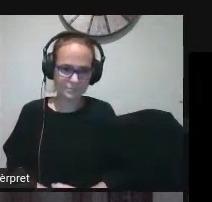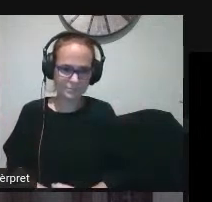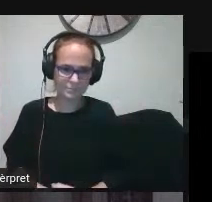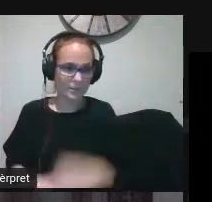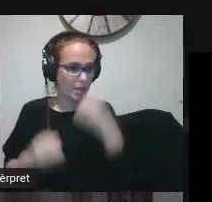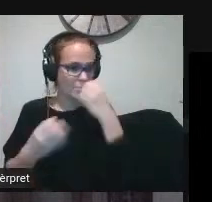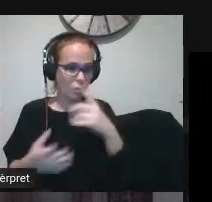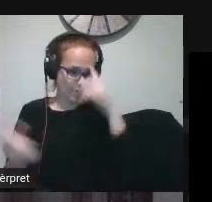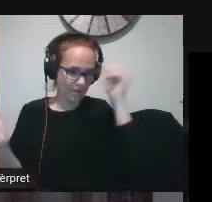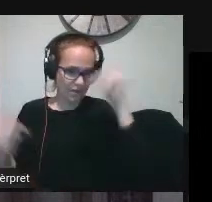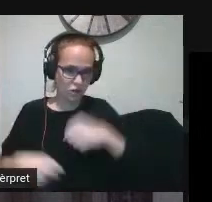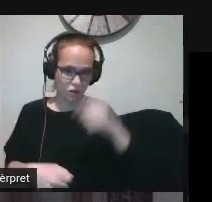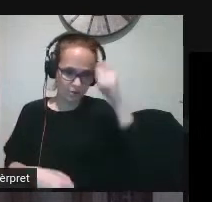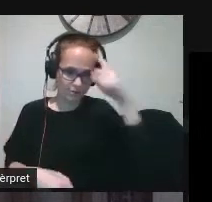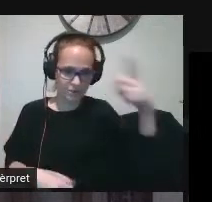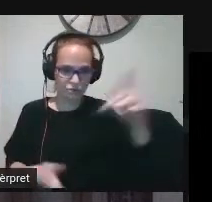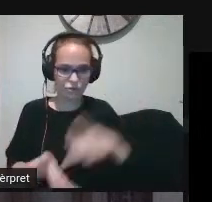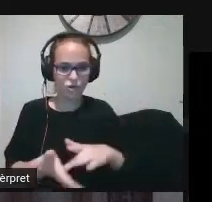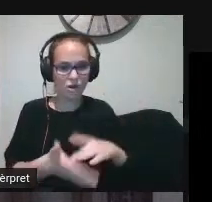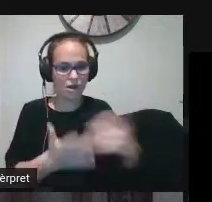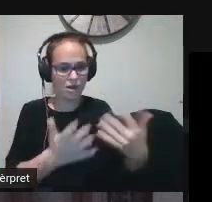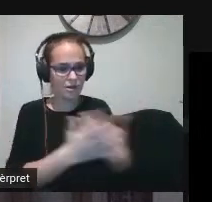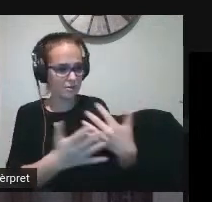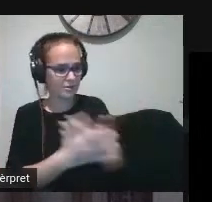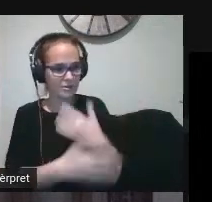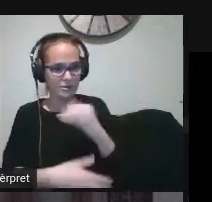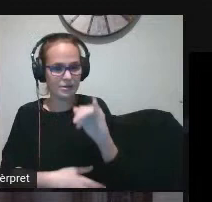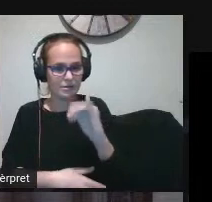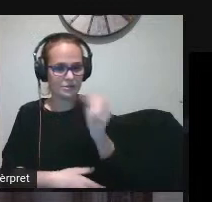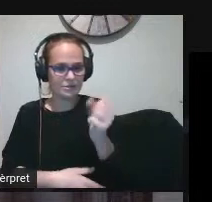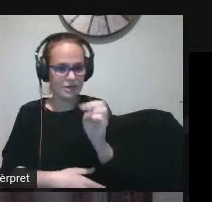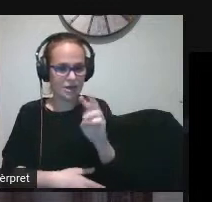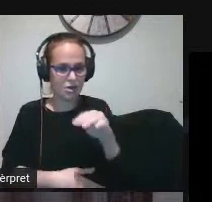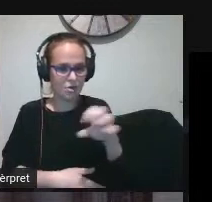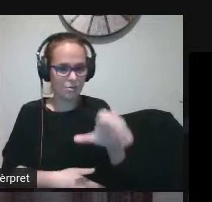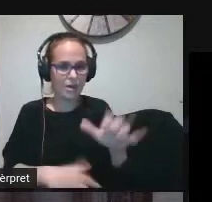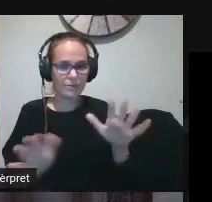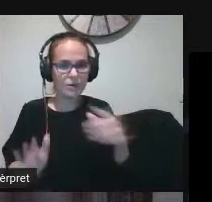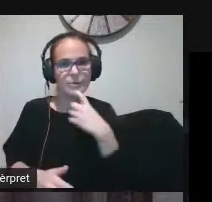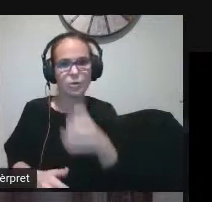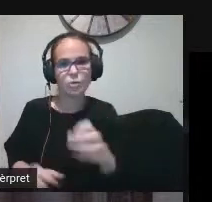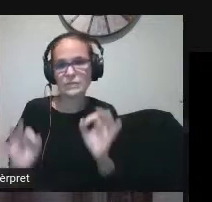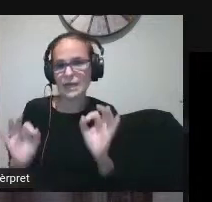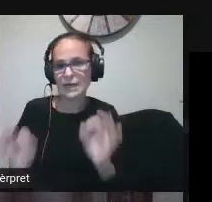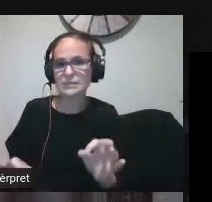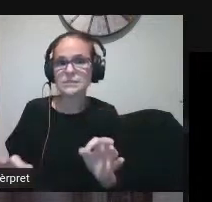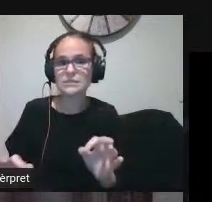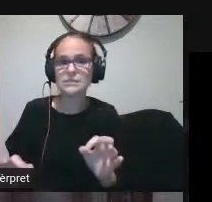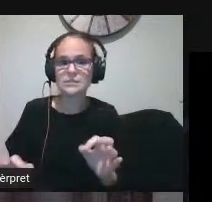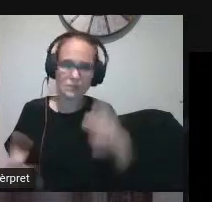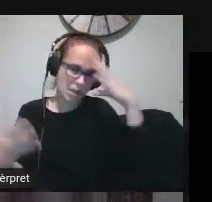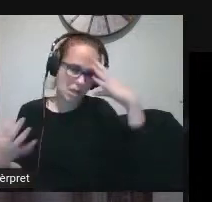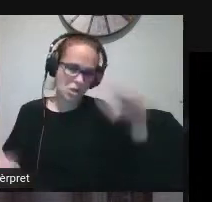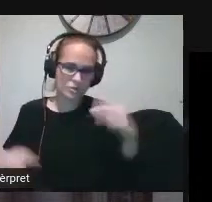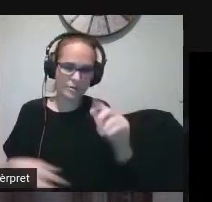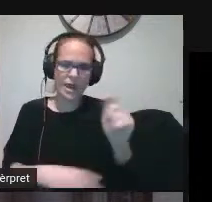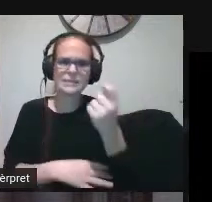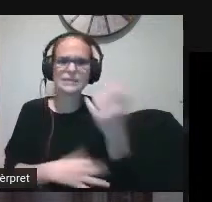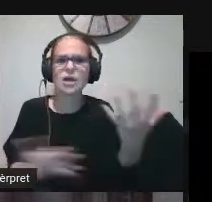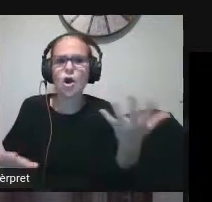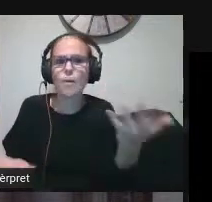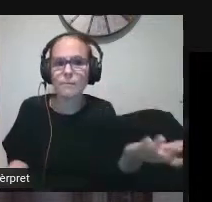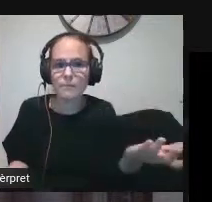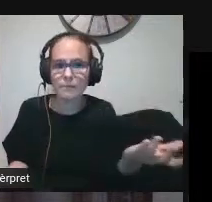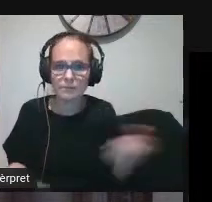'acord suposo amb el que ens acaba d'exposar el Jaume però la pregunta és és evident com ho aconseguim això